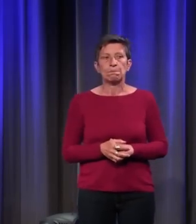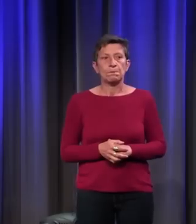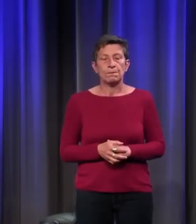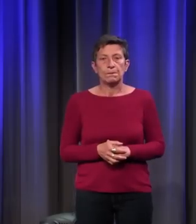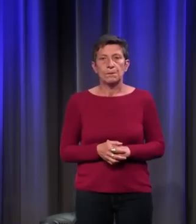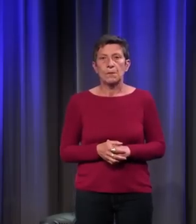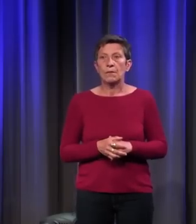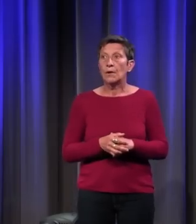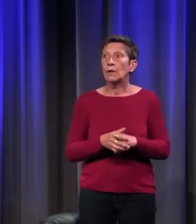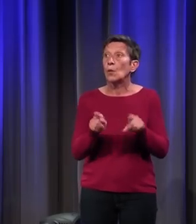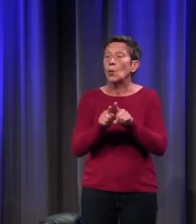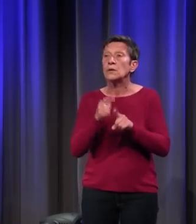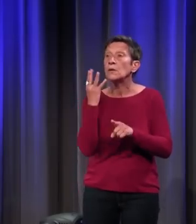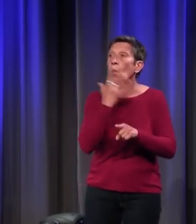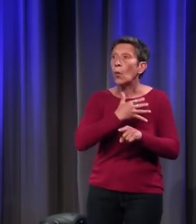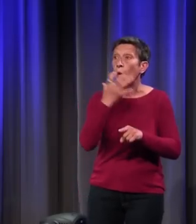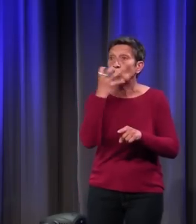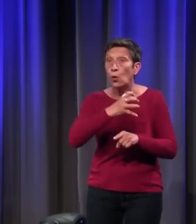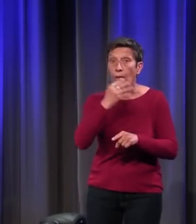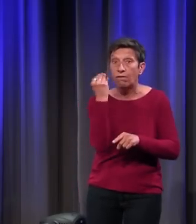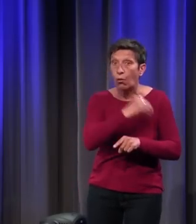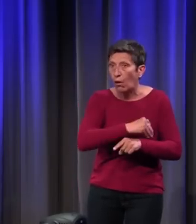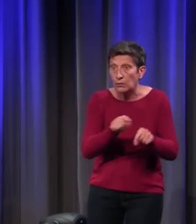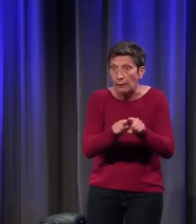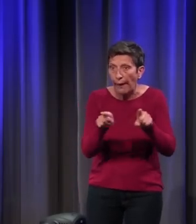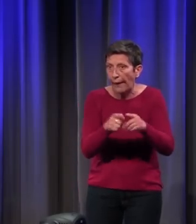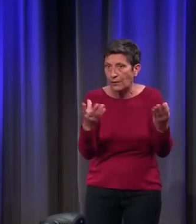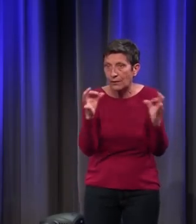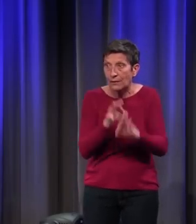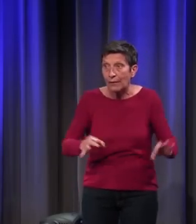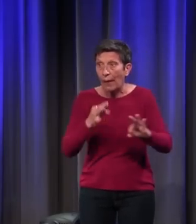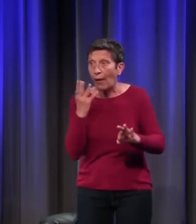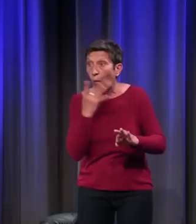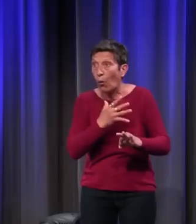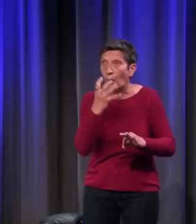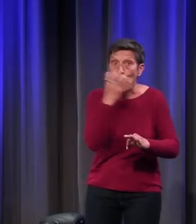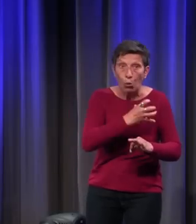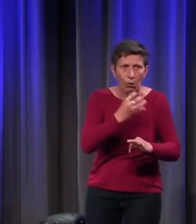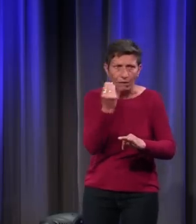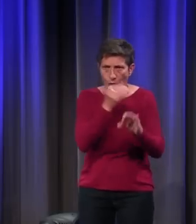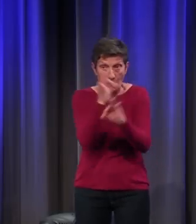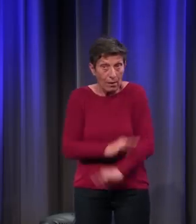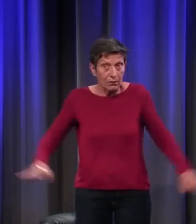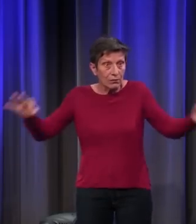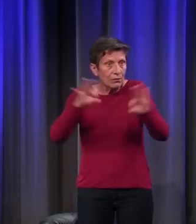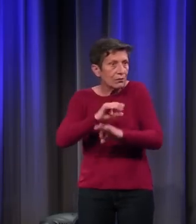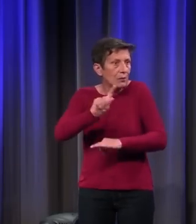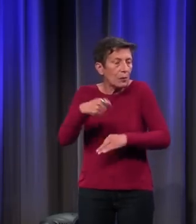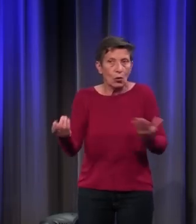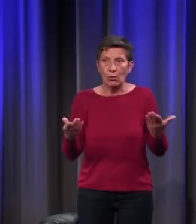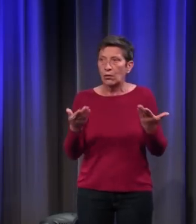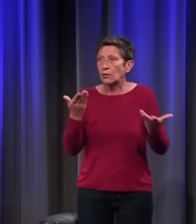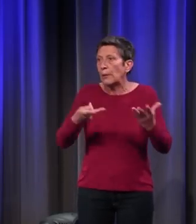couleurs chaudes, couleurs froides. C'est pareil. Il n'y a pas dans l'absolu des couleurs qui sont chaudes et des couleurs qui sont froides. Ce sont des